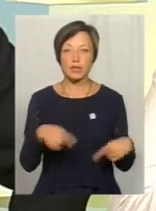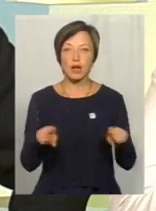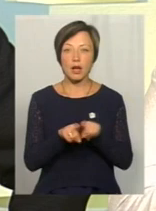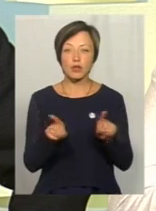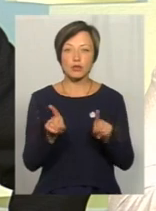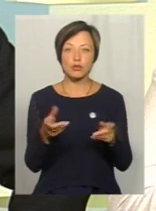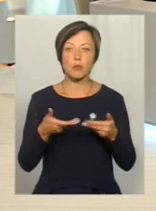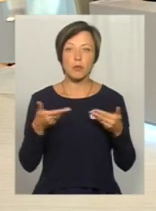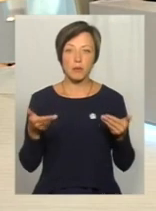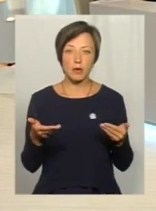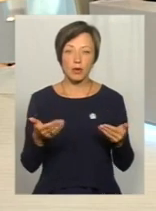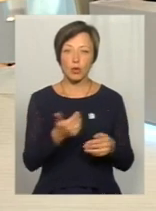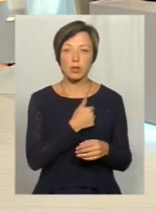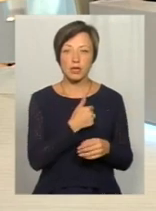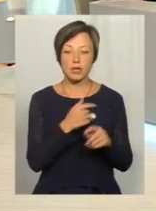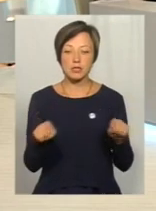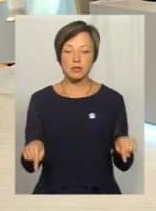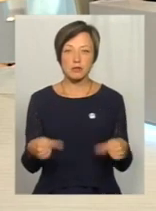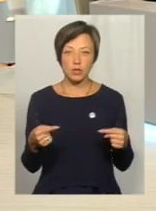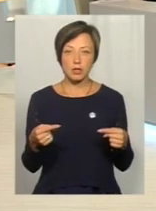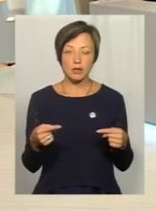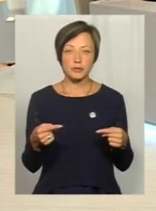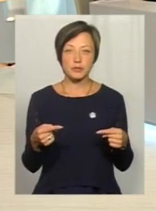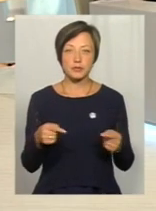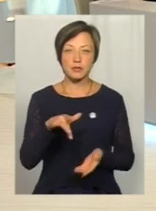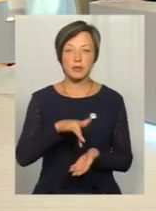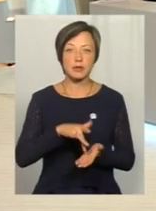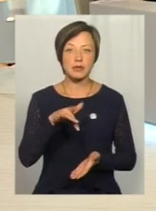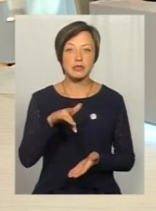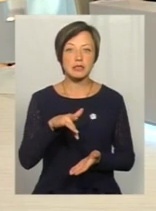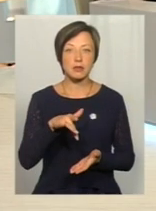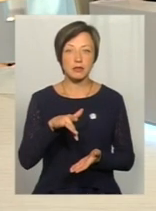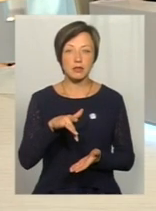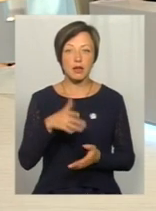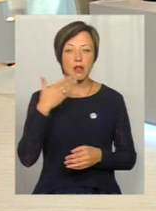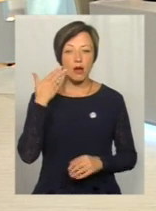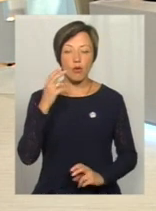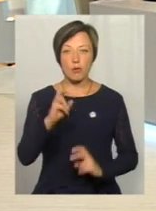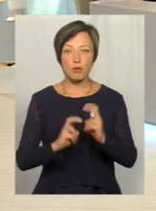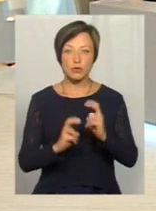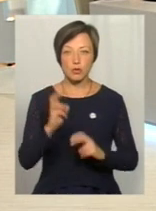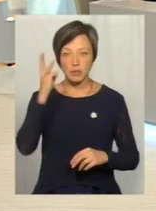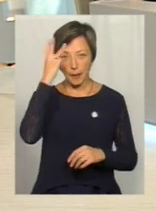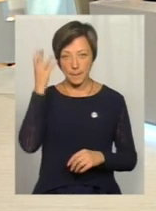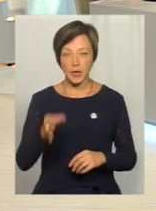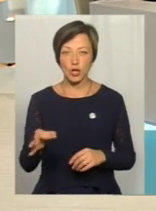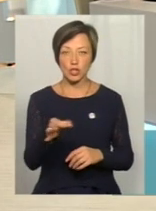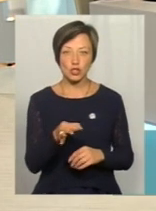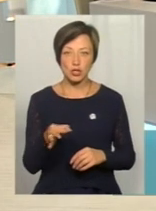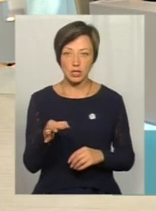що ми хотіли створити центр легкої промисловості Хмельниччини.